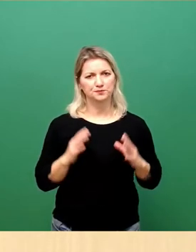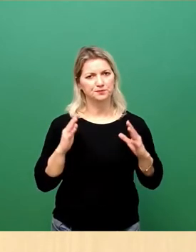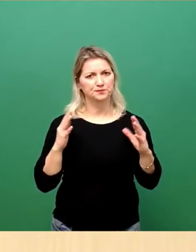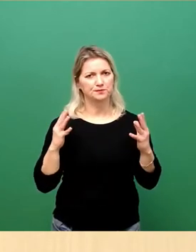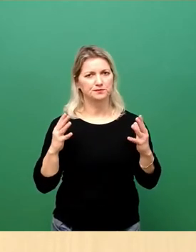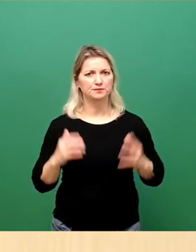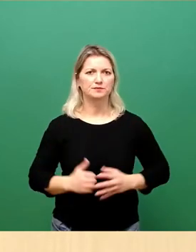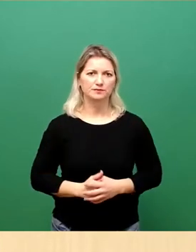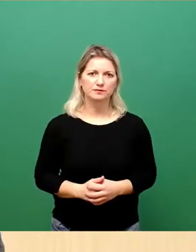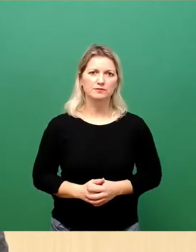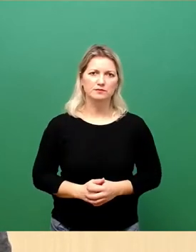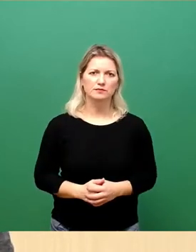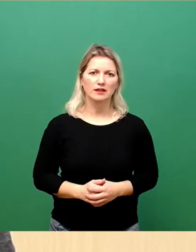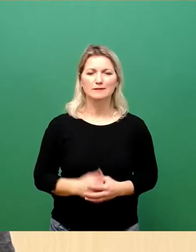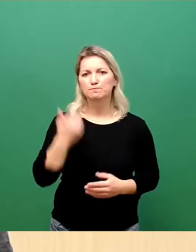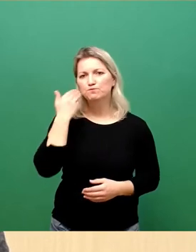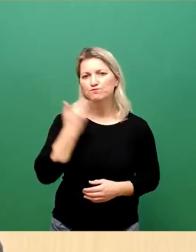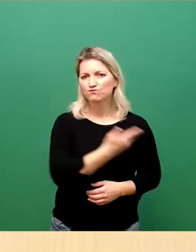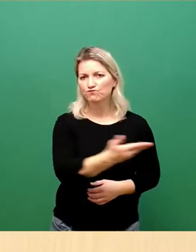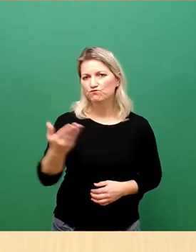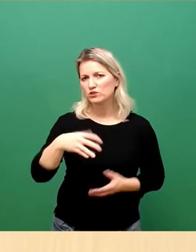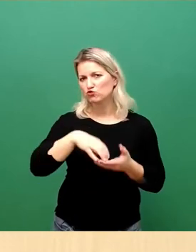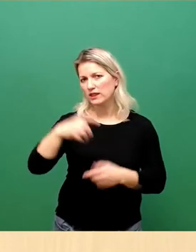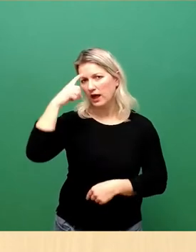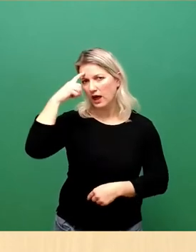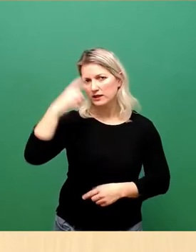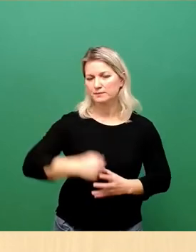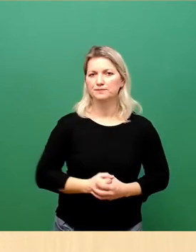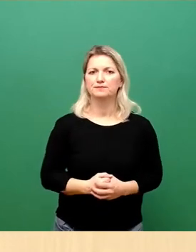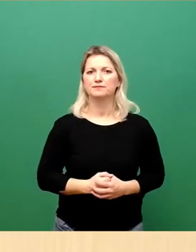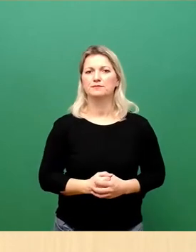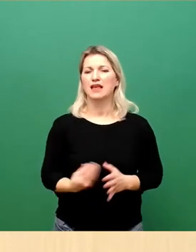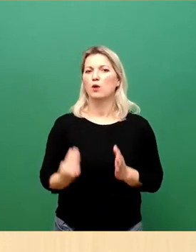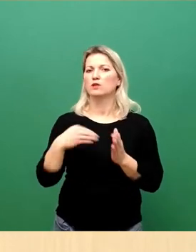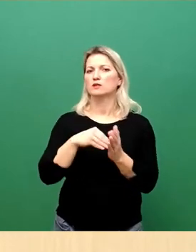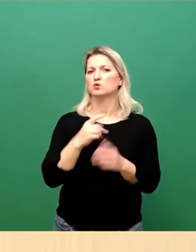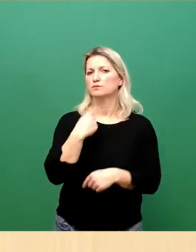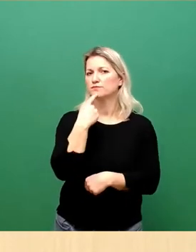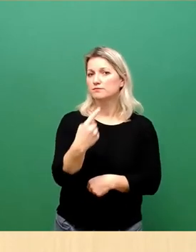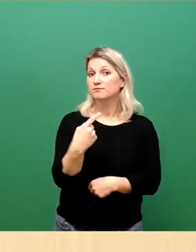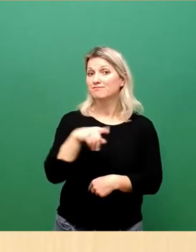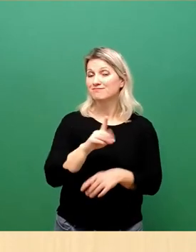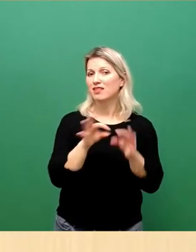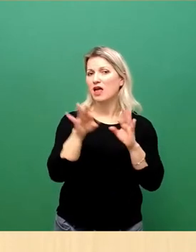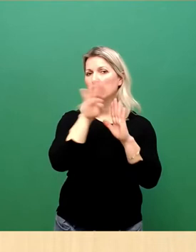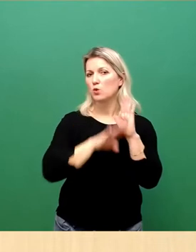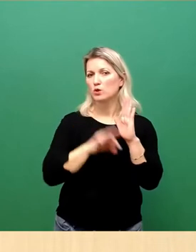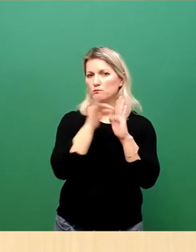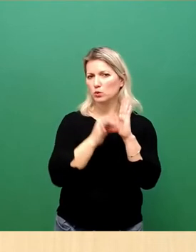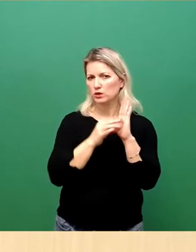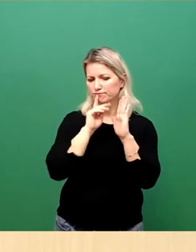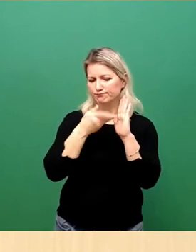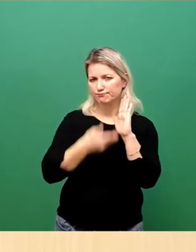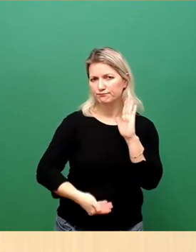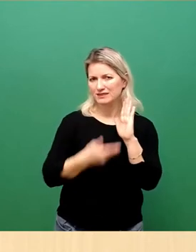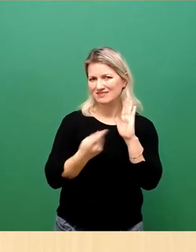Verehrte Stadträtinnen und Stadträte, ich will an dieser Stelle auch gleich Bezug nehmen auf die Tagesordnungspunkte, die noch anstehen. Es